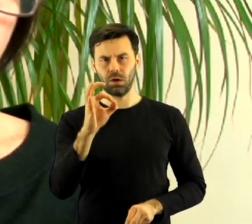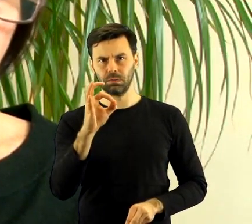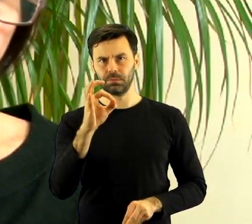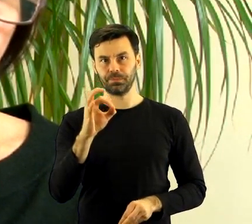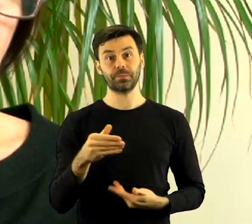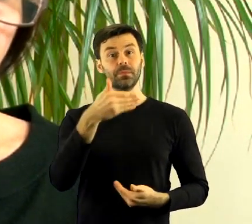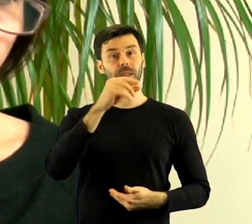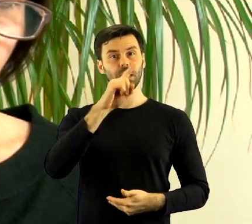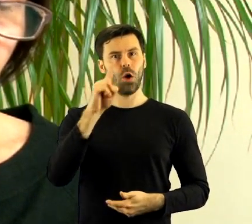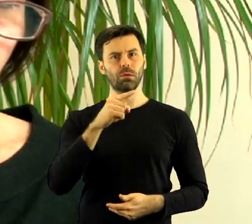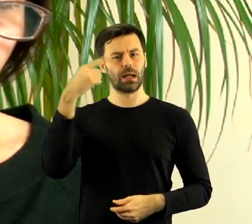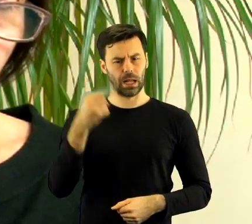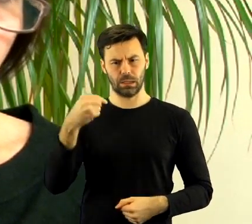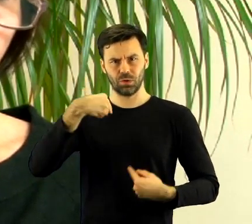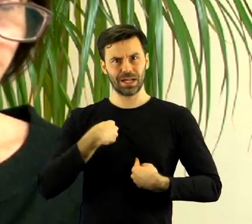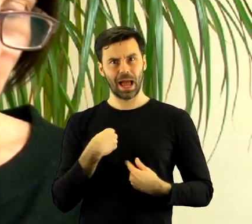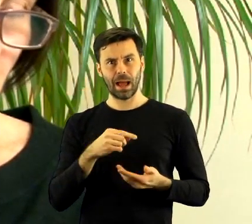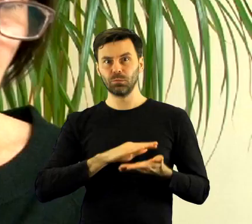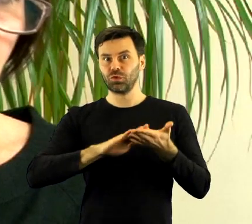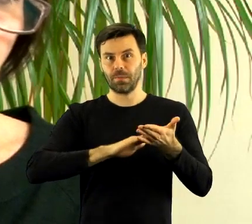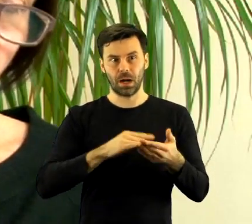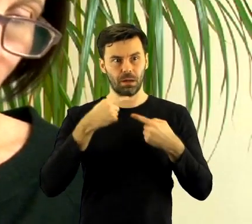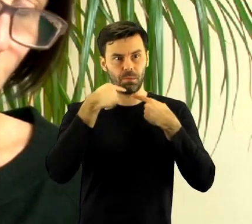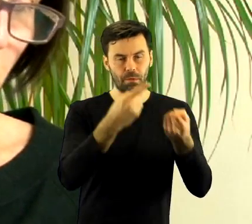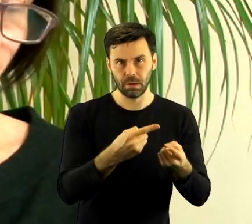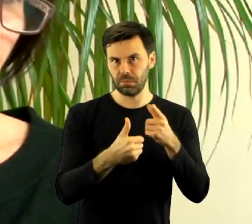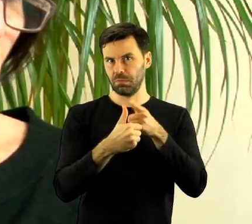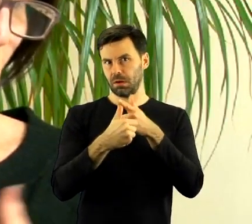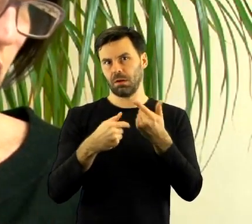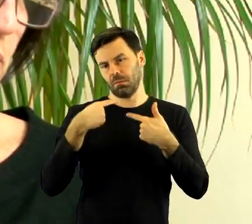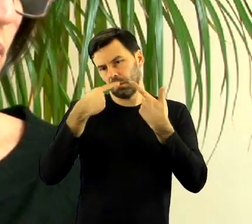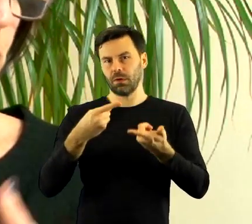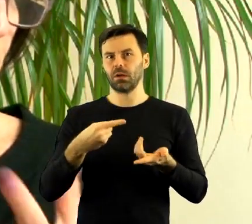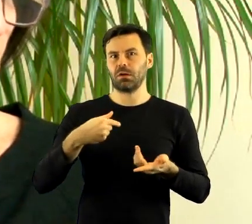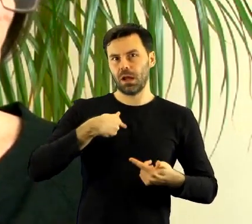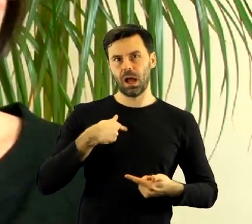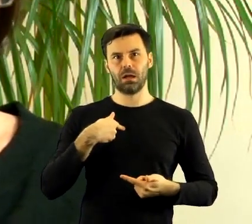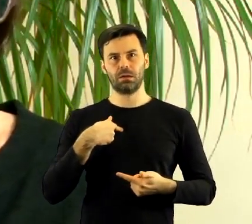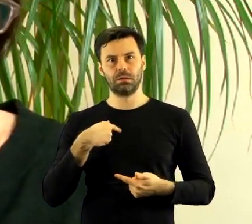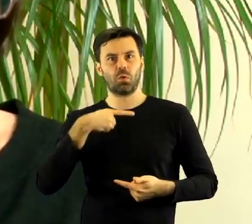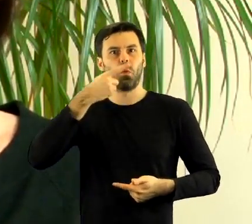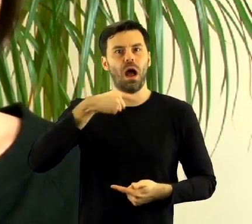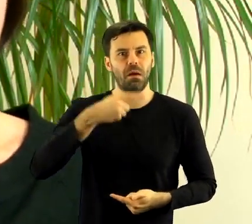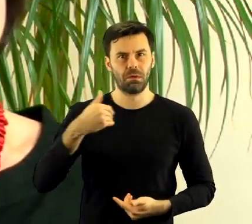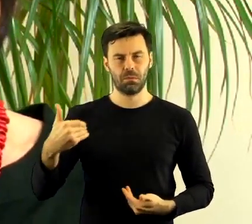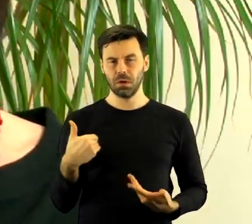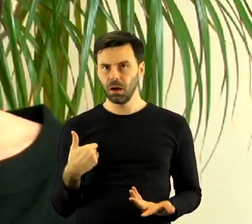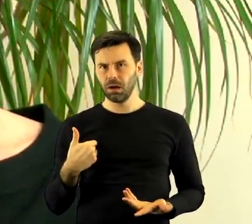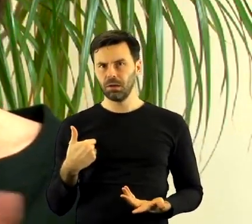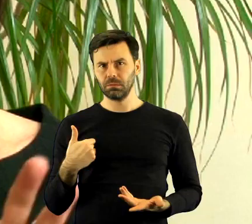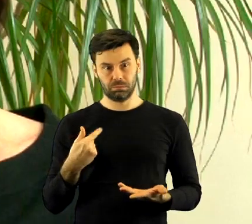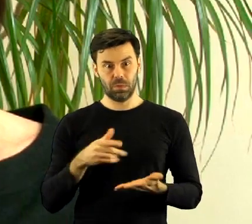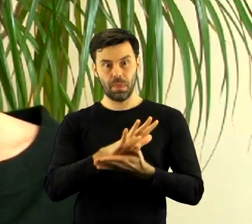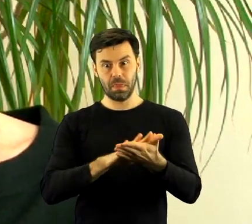MZO kazało przeprosić się to raz, czyli ubolewamy, żałujemy, kłamstwem było to, co robiłyśmy i tak dalej.